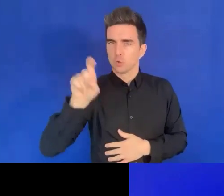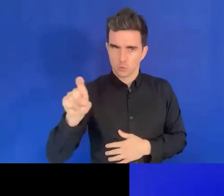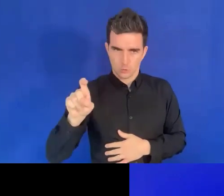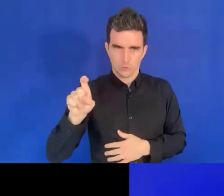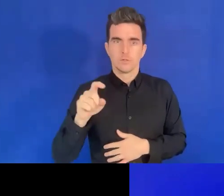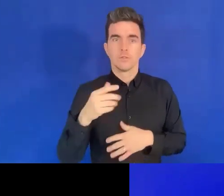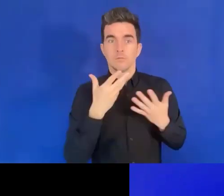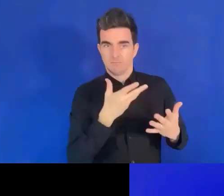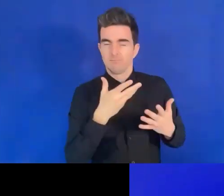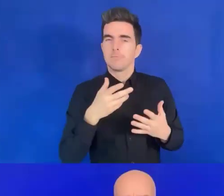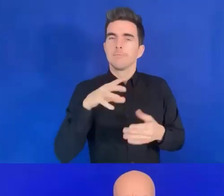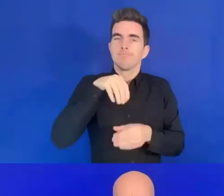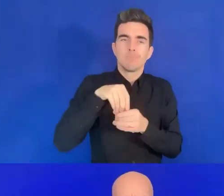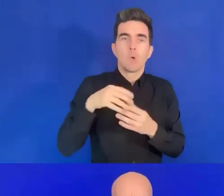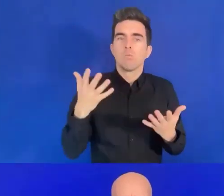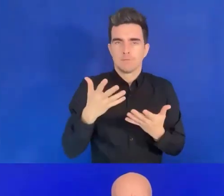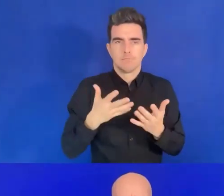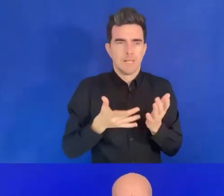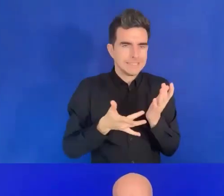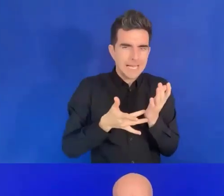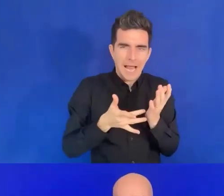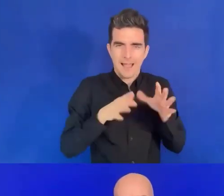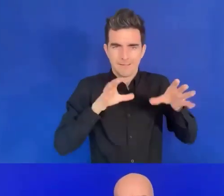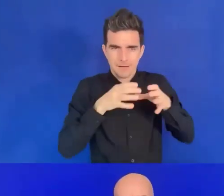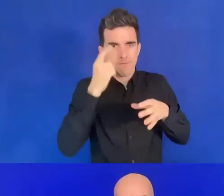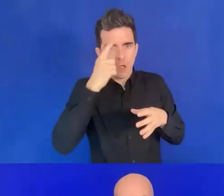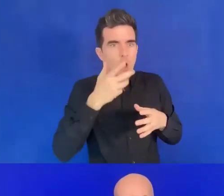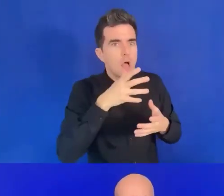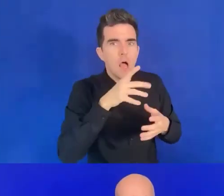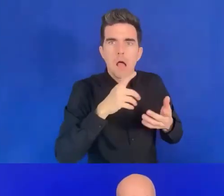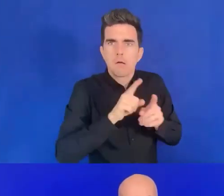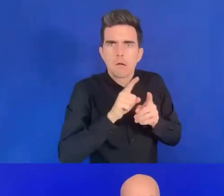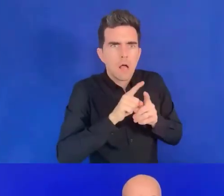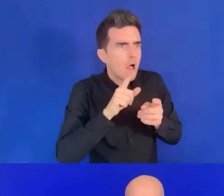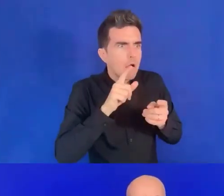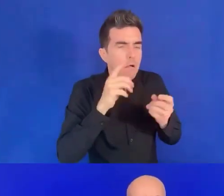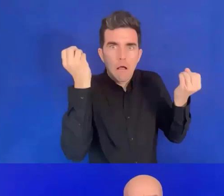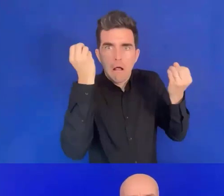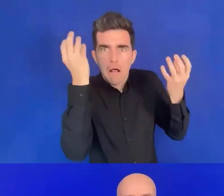gestion des RICS. Il est un professeur.